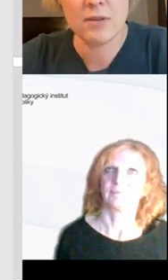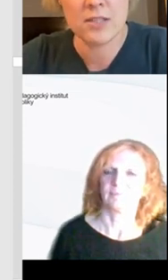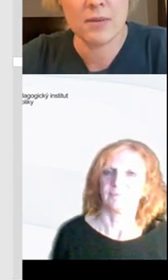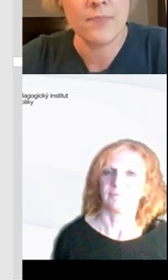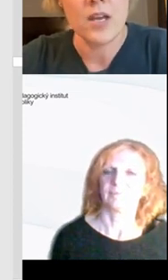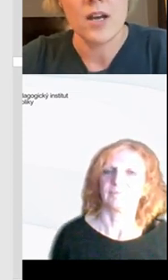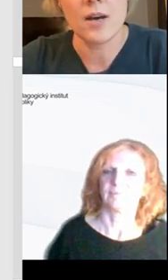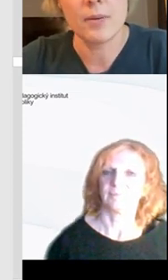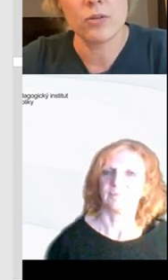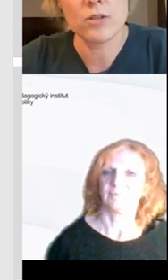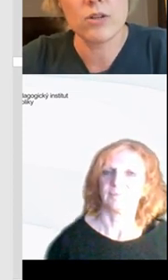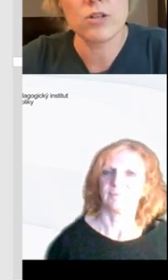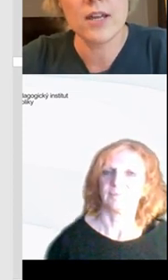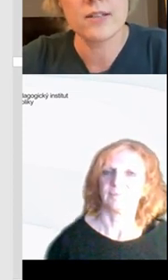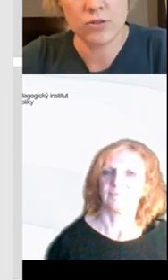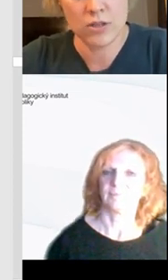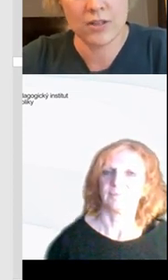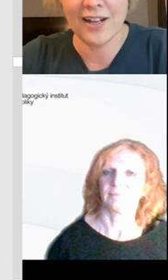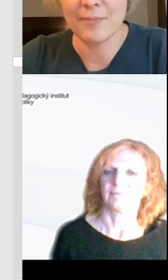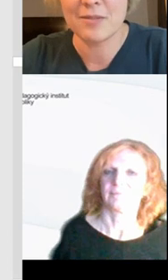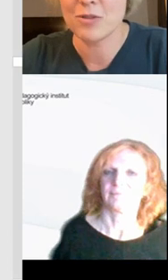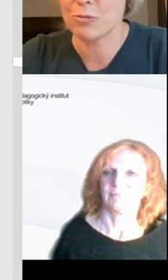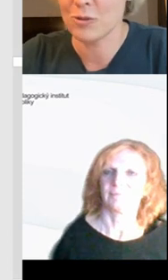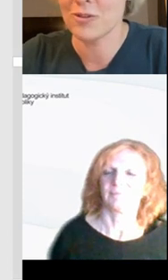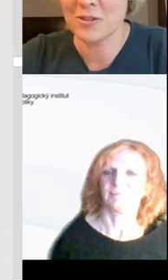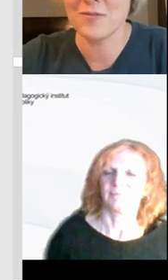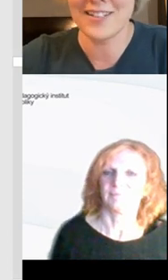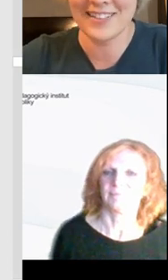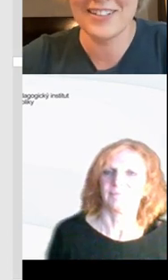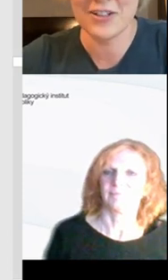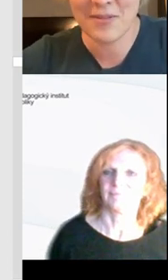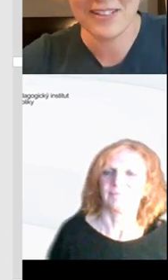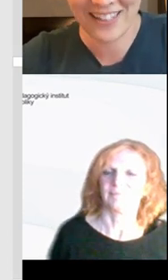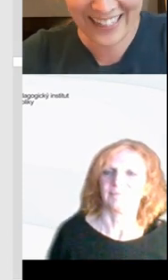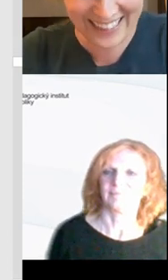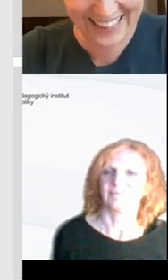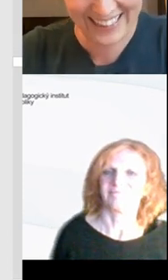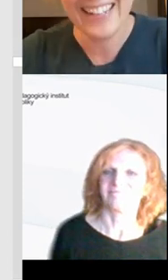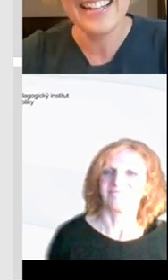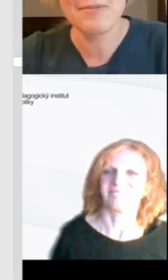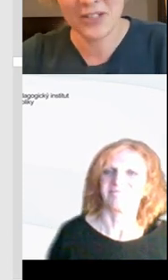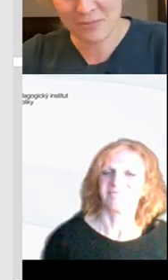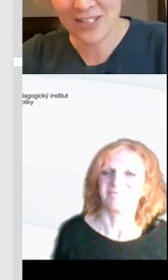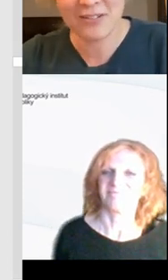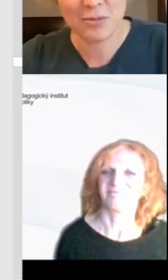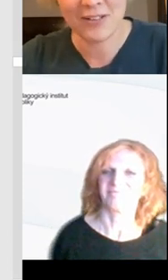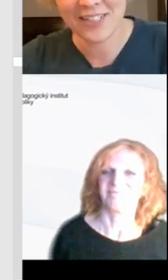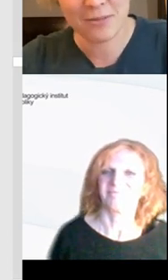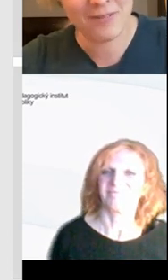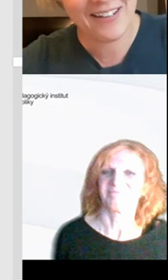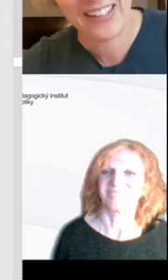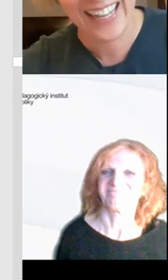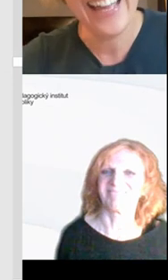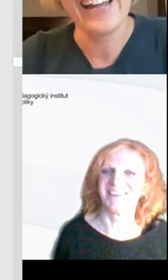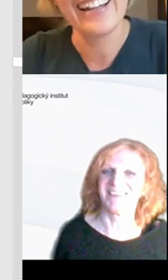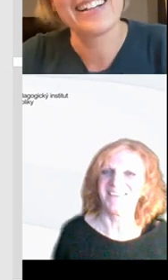inspiračními věcmi, protože důležité je začít. A myslím, že Lucko, tohle zrovna ode mě víte. Mimochodem zdravím do